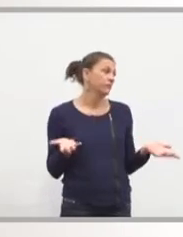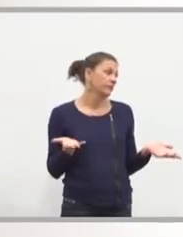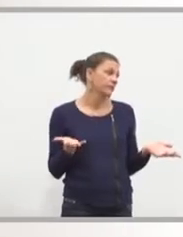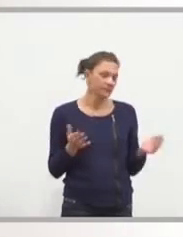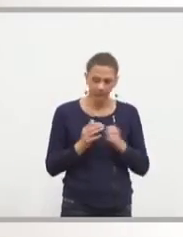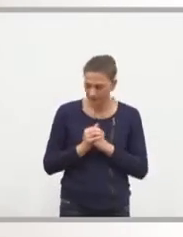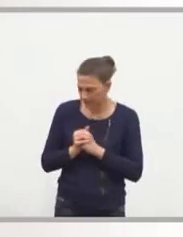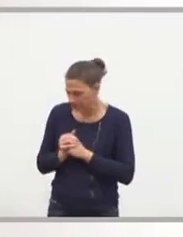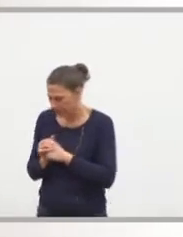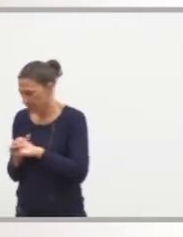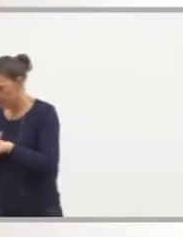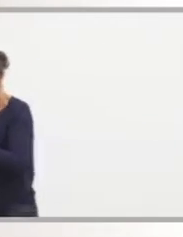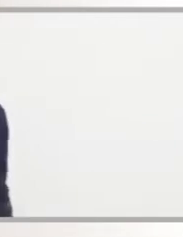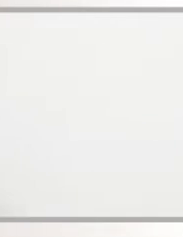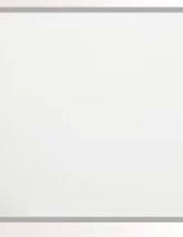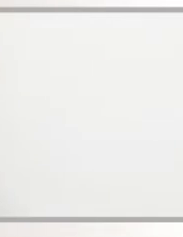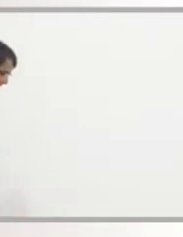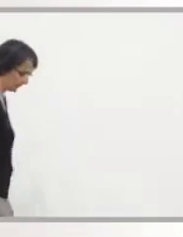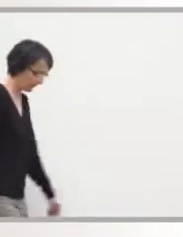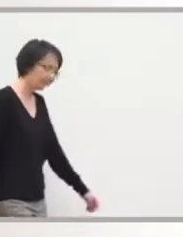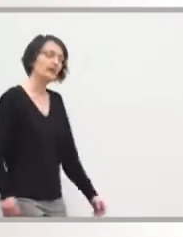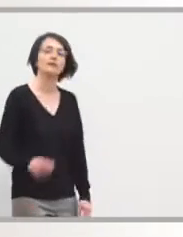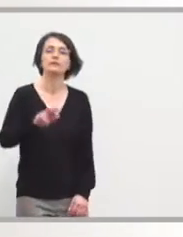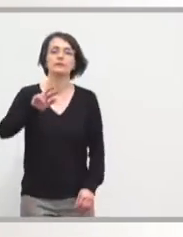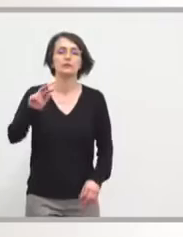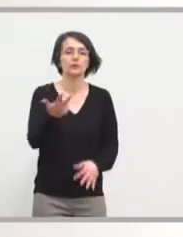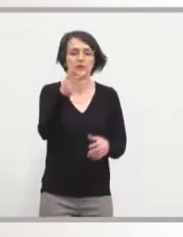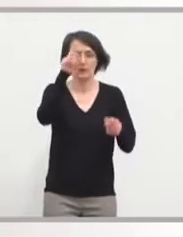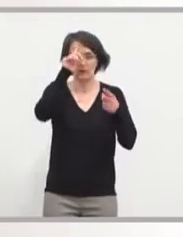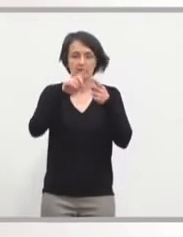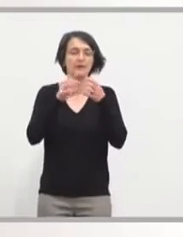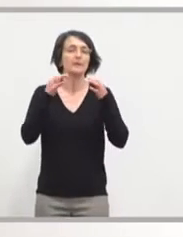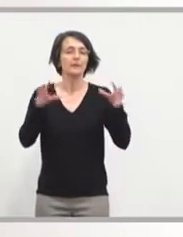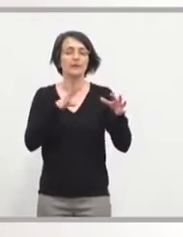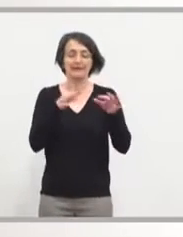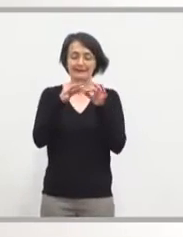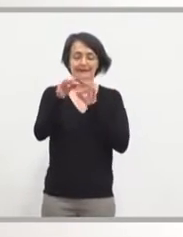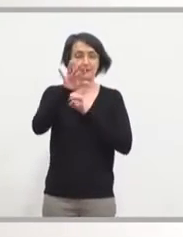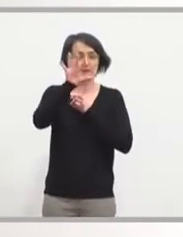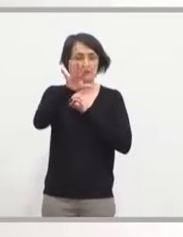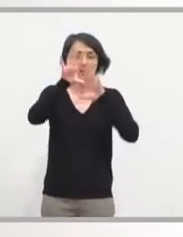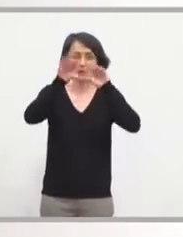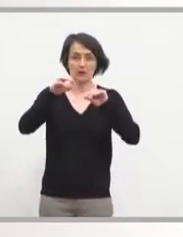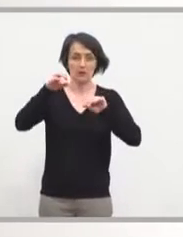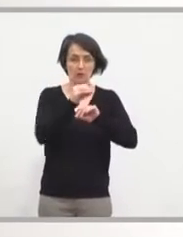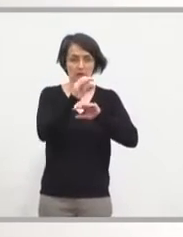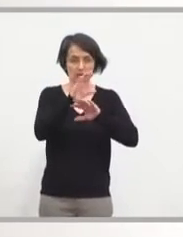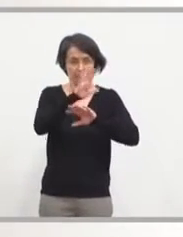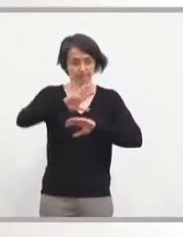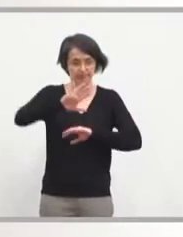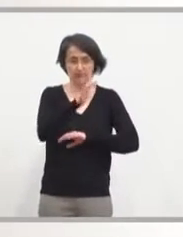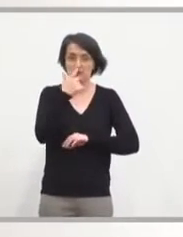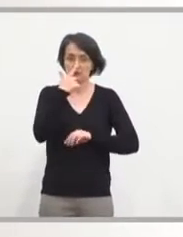Le troisième élément, c'est la ligne 5. l'avez évoqué. Je parle de la partie ouest de la ligne 5 qui me paraît lui aussi tout à fait déterminant.